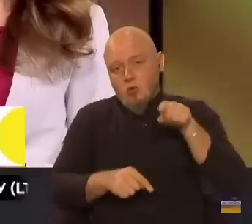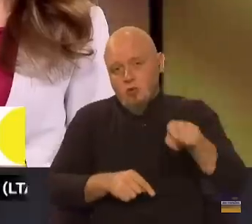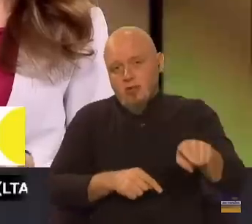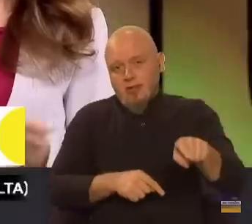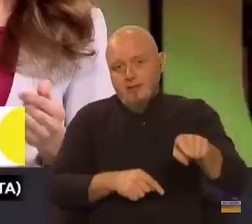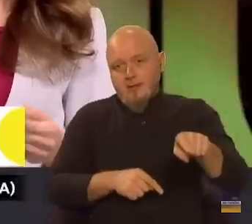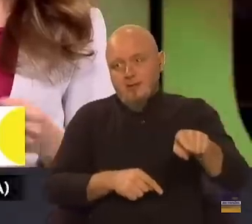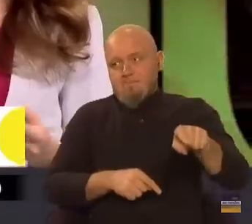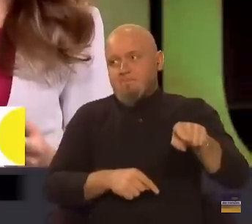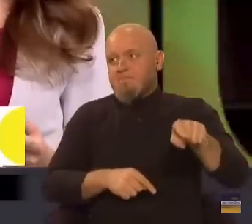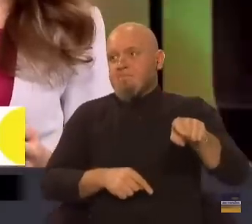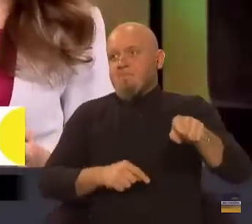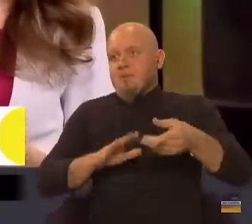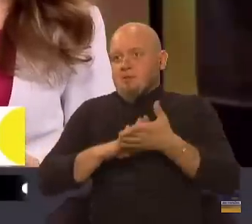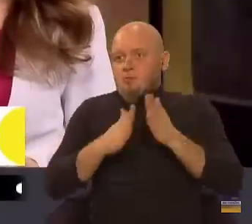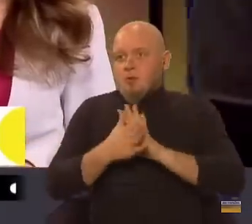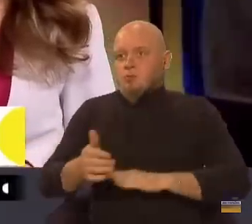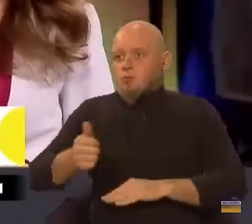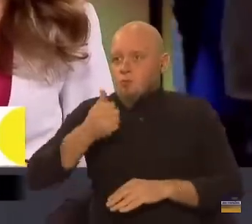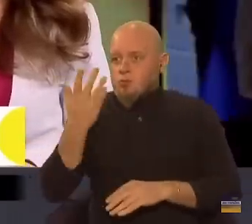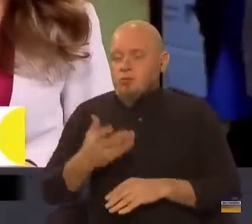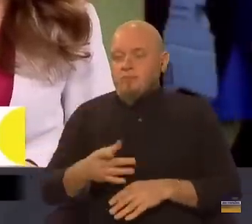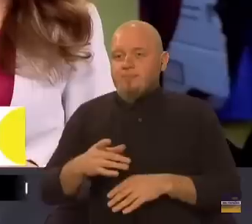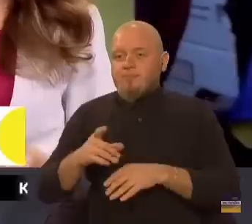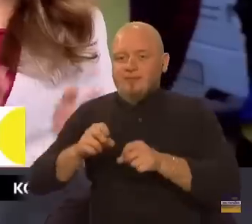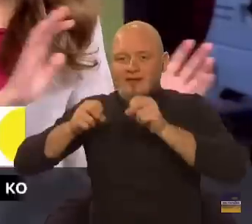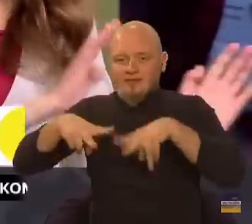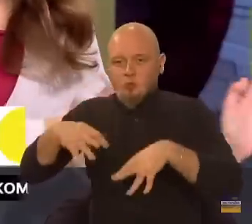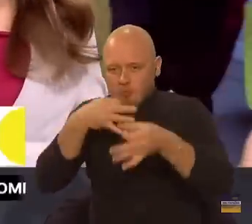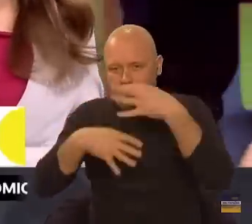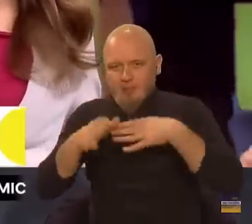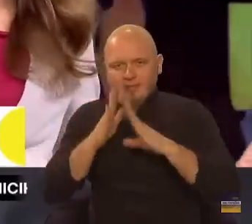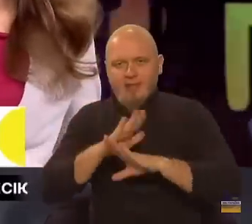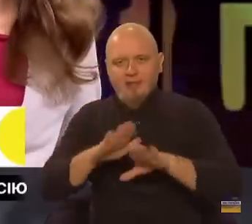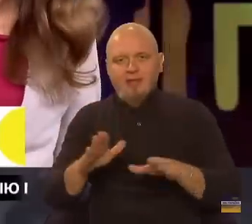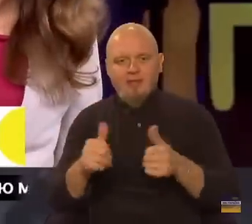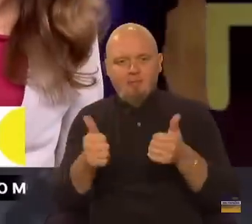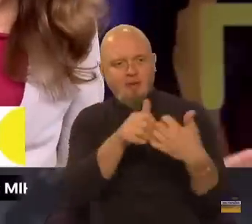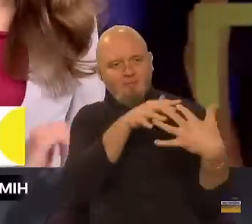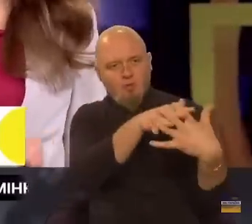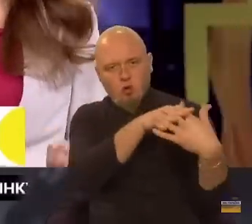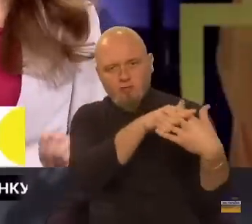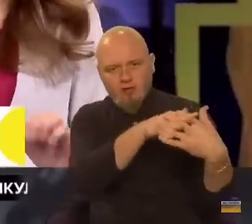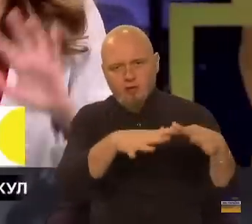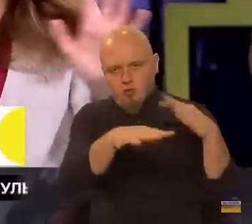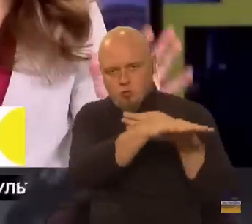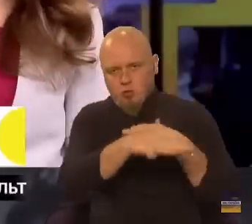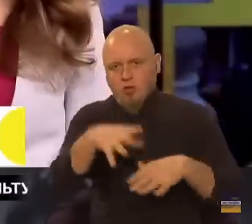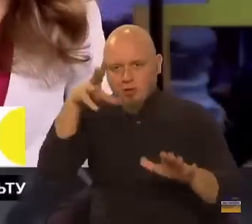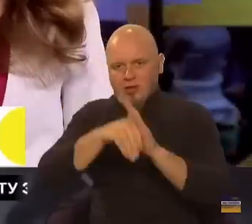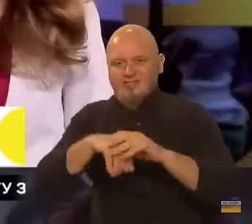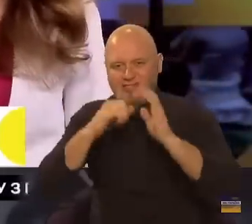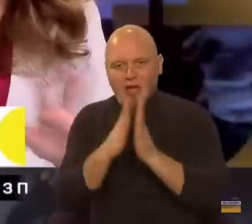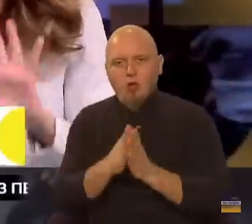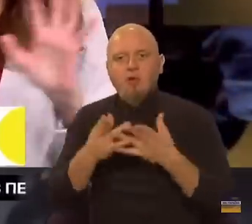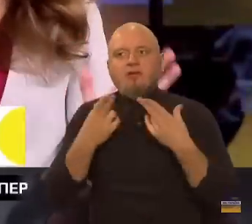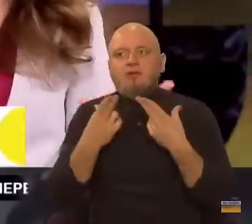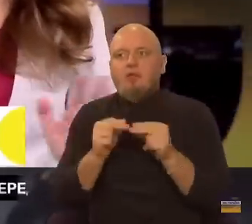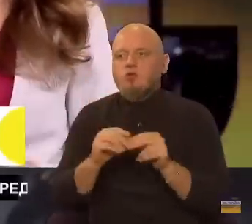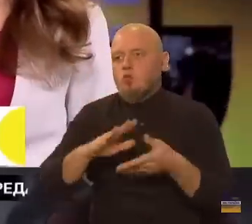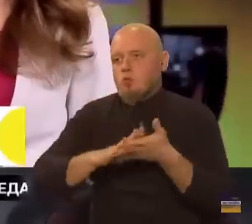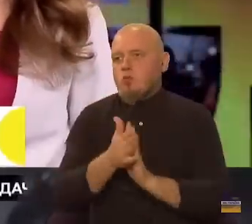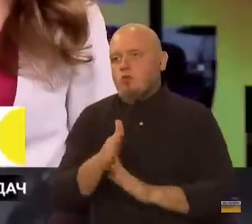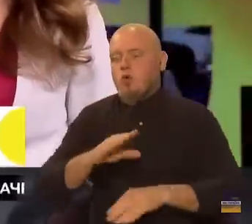ситуацією, коли рецептурні препарати не тільки в прифронтових зонах, а от загалом десь,